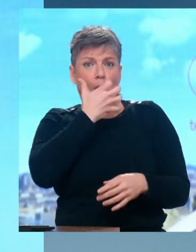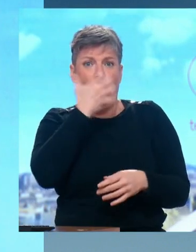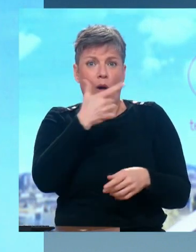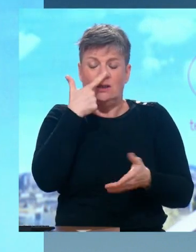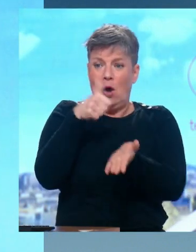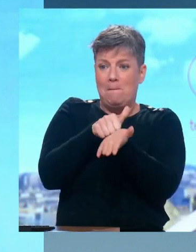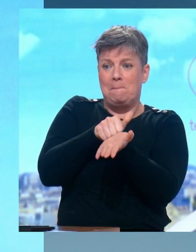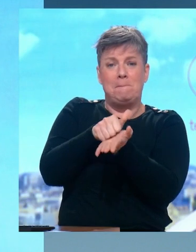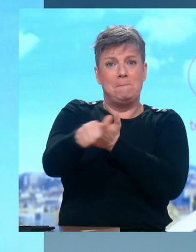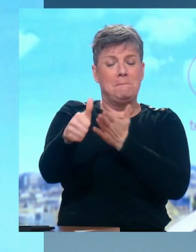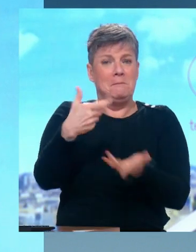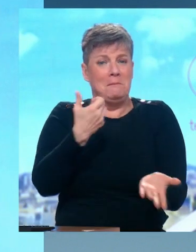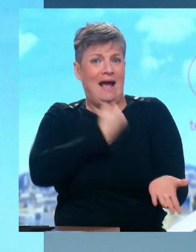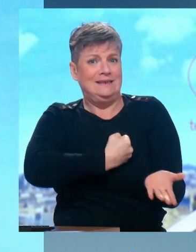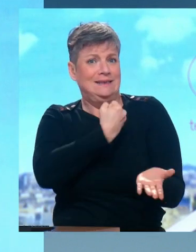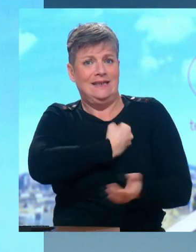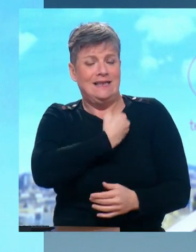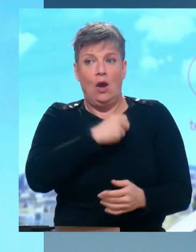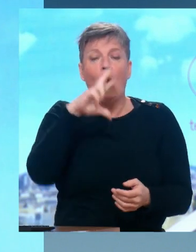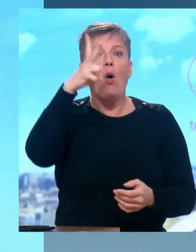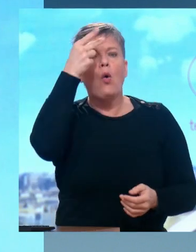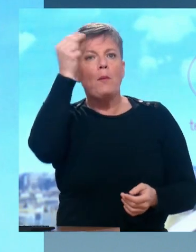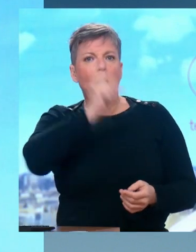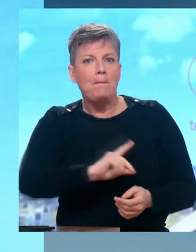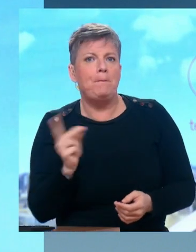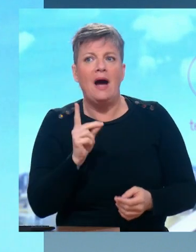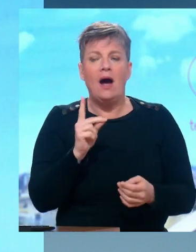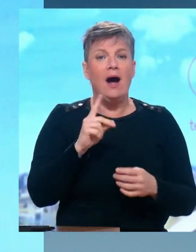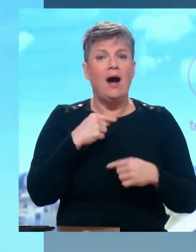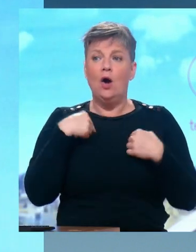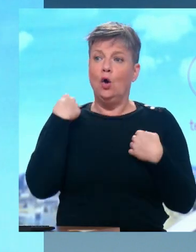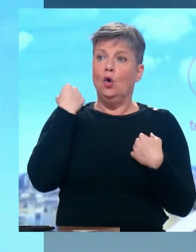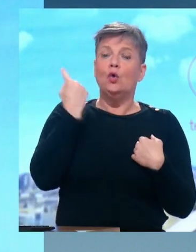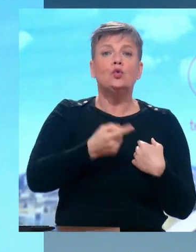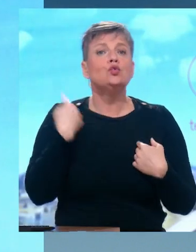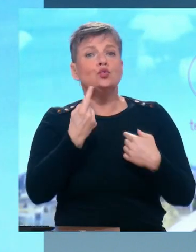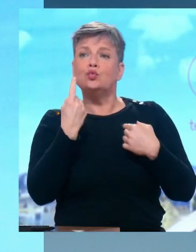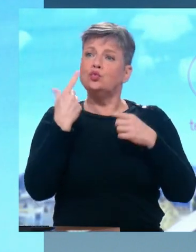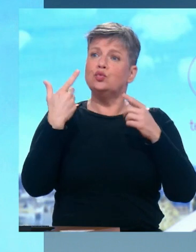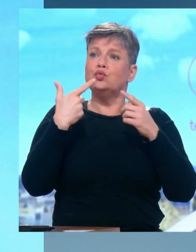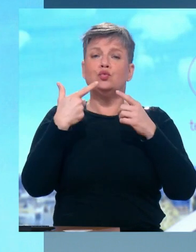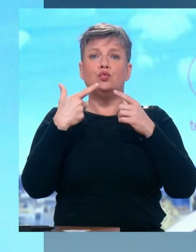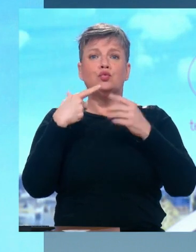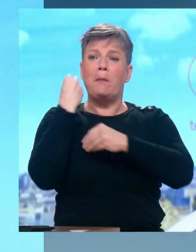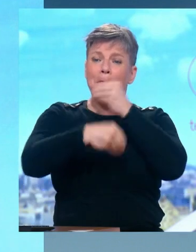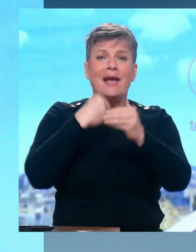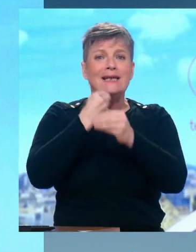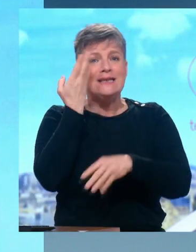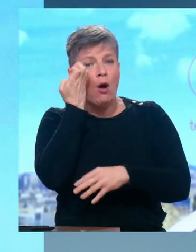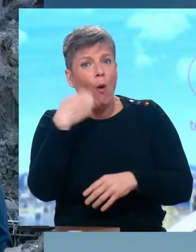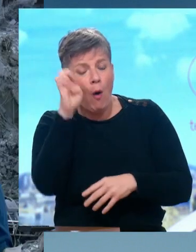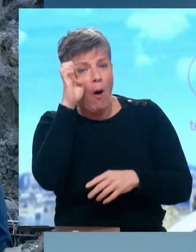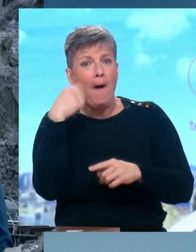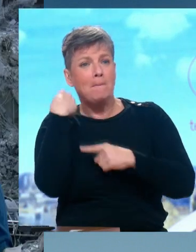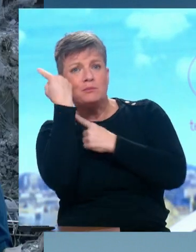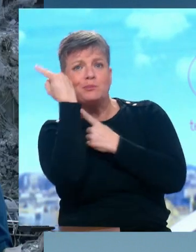ne comprends pas. Je ne comprends pas qu'il n'y ait pas un appel unanime de la communauté internationale, des pays occidentaux pour